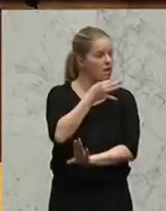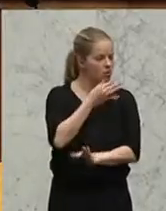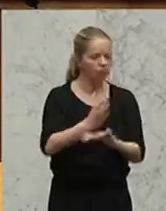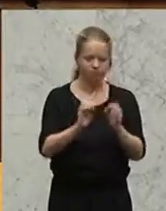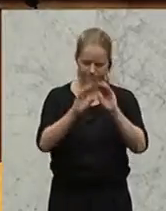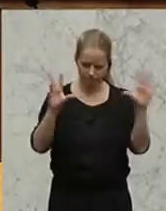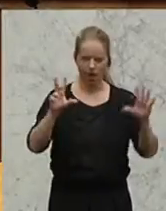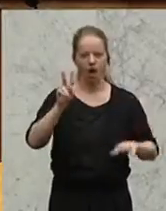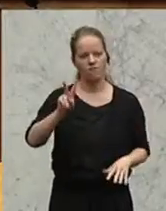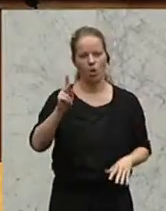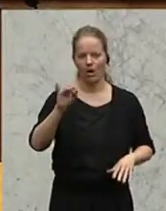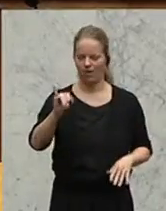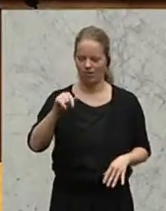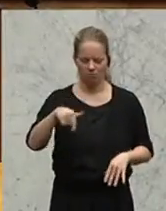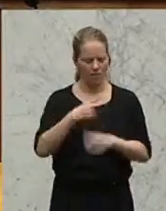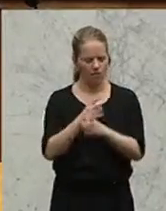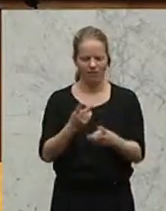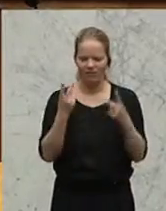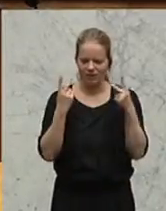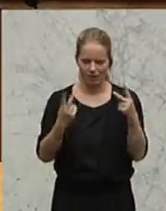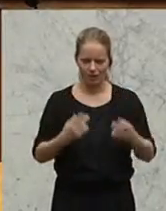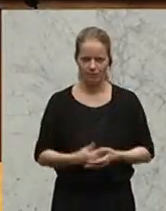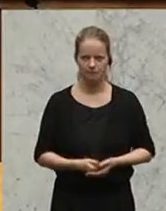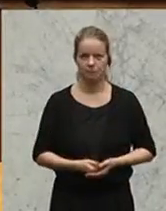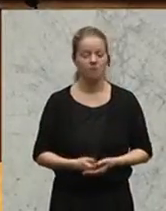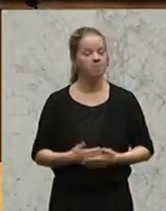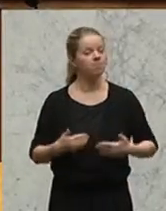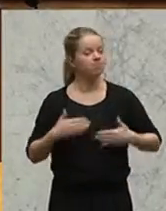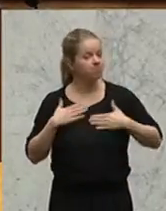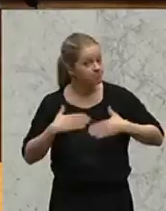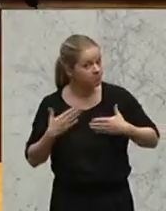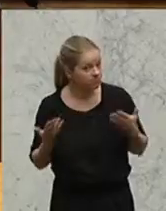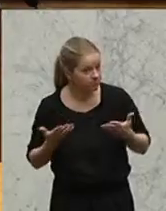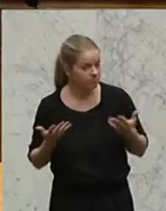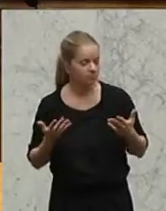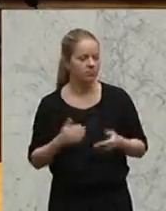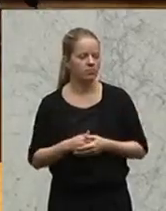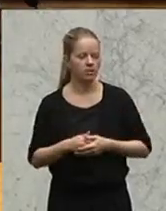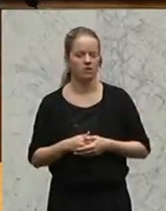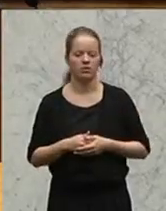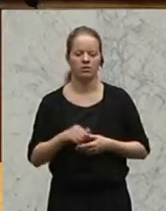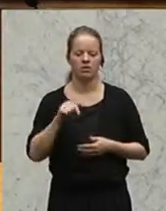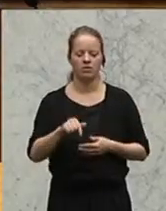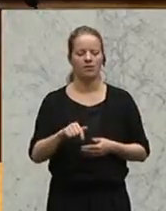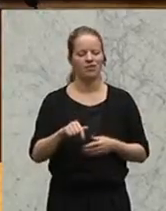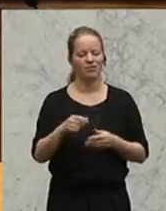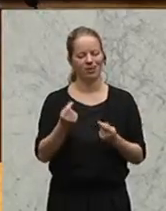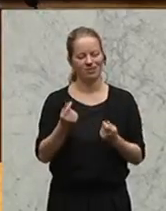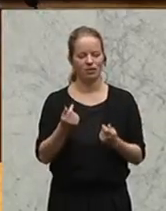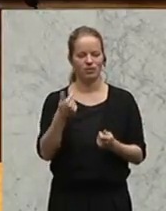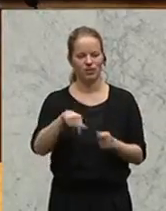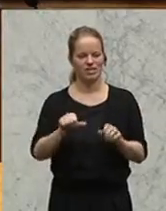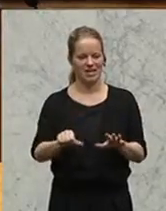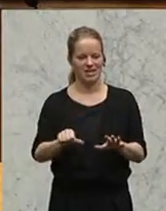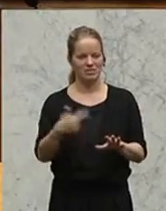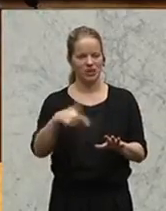für den Konsumentenschutz in Österreich ist. Und was sehr erfreulich ist, dass es uns auch gelungen ist, wie es der Minister aufgezeigt hat, die Finanzierung für 2016 und 2017 zu